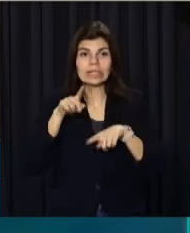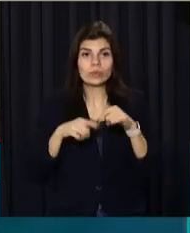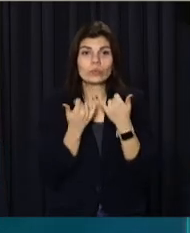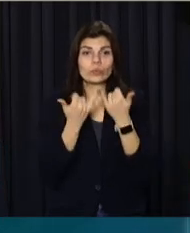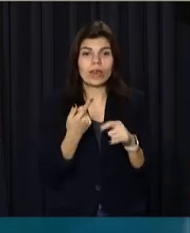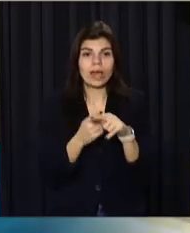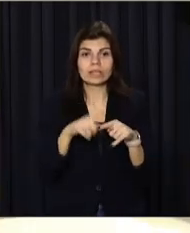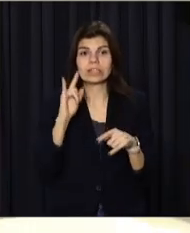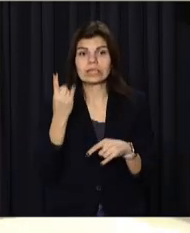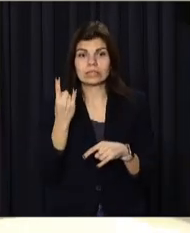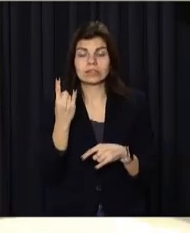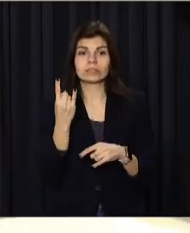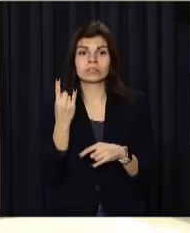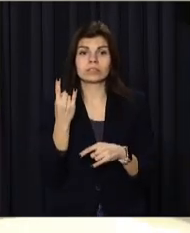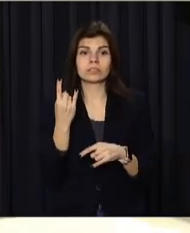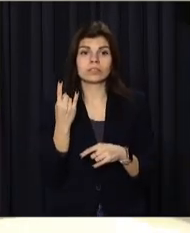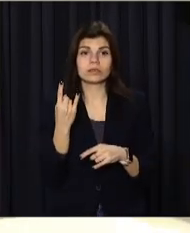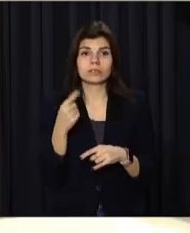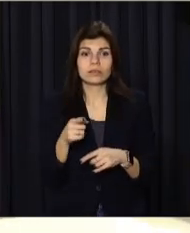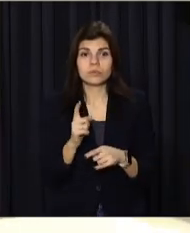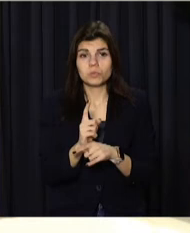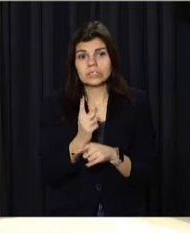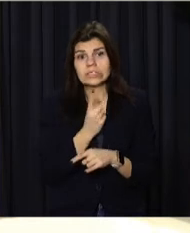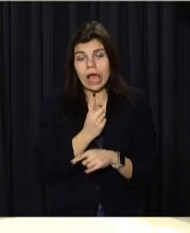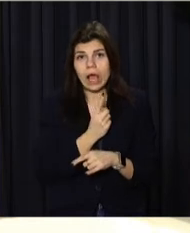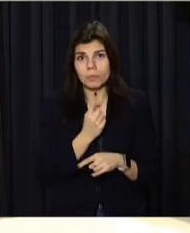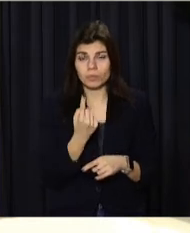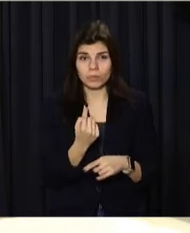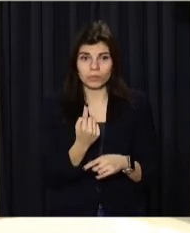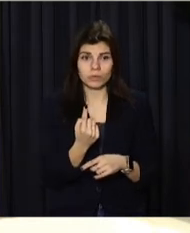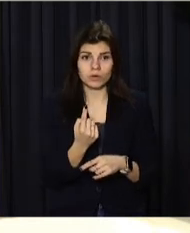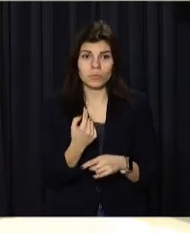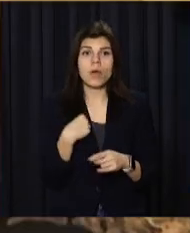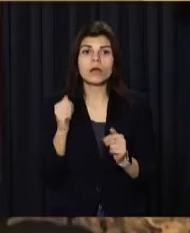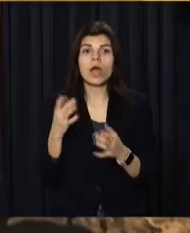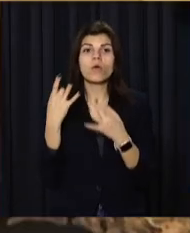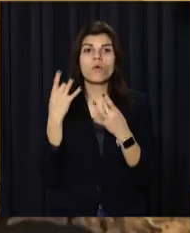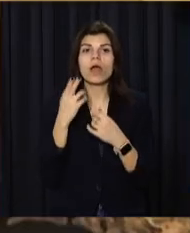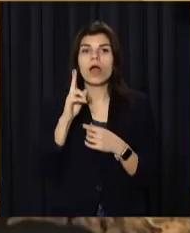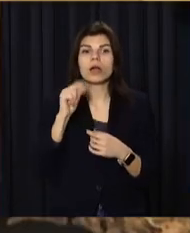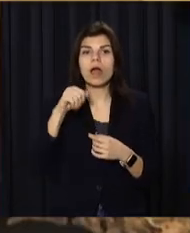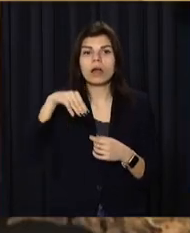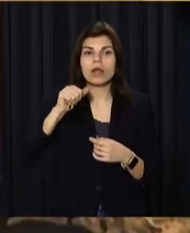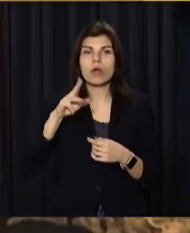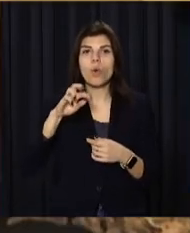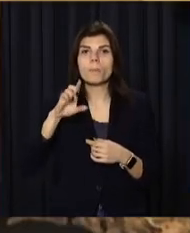Ця дитина така самітня тут, тому що це, як мені пояснили, катакомбна культура.